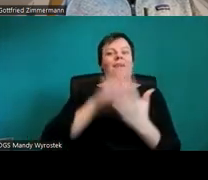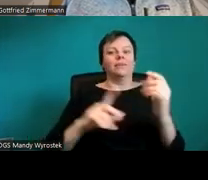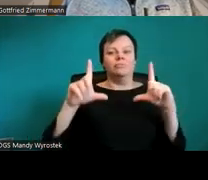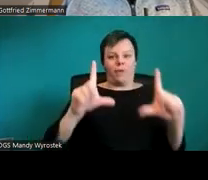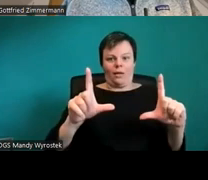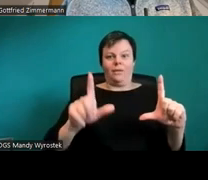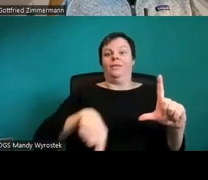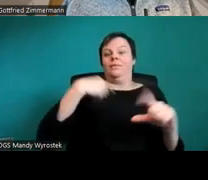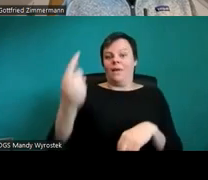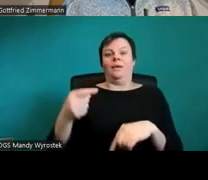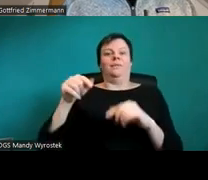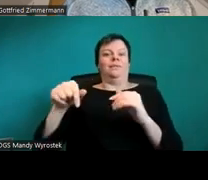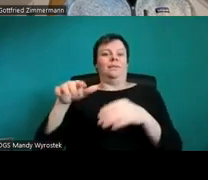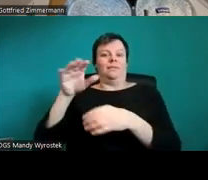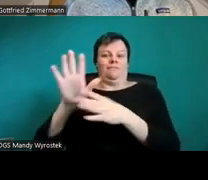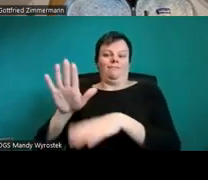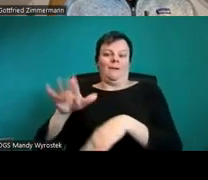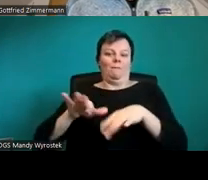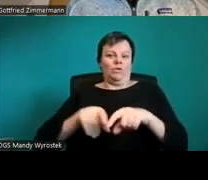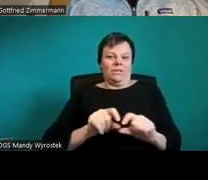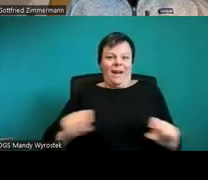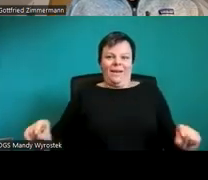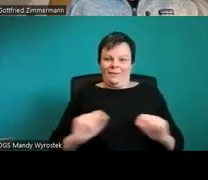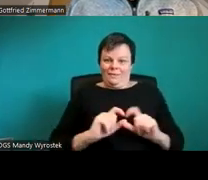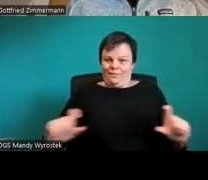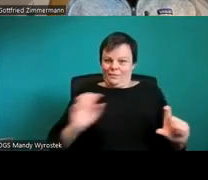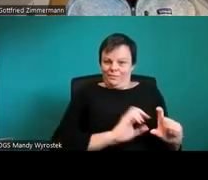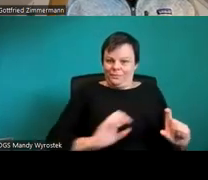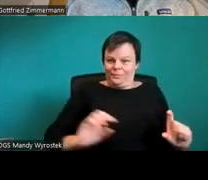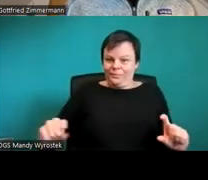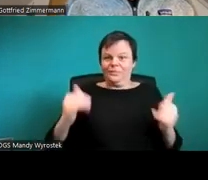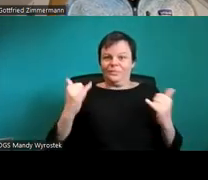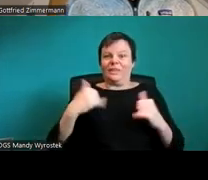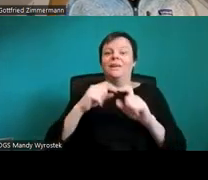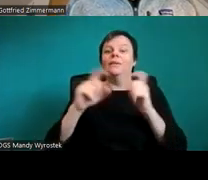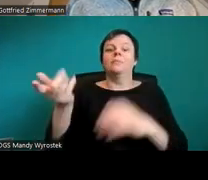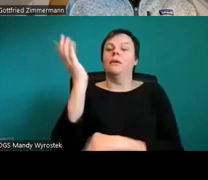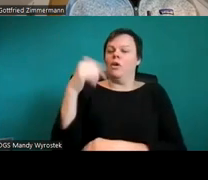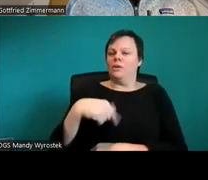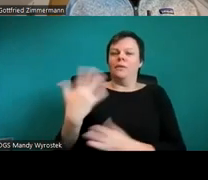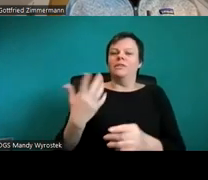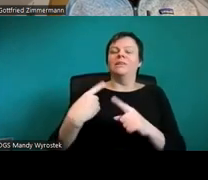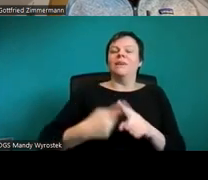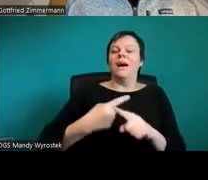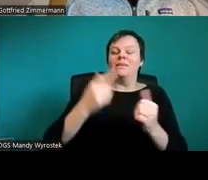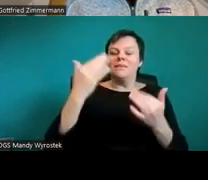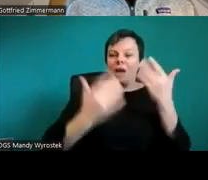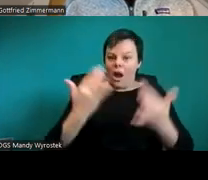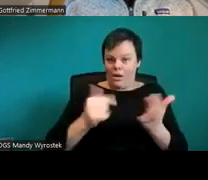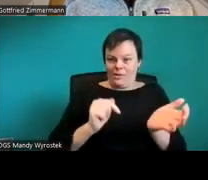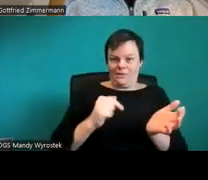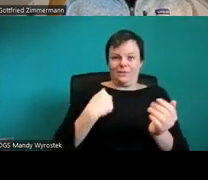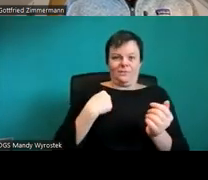Wenn ich jetzt ein Dokument weitergebe, dann kann das zwei Zwecke haben. Zum einen,